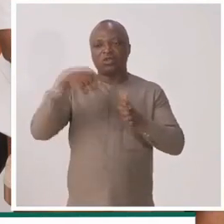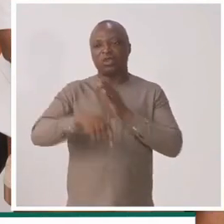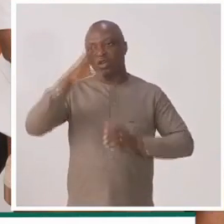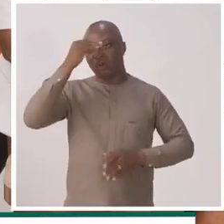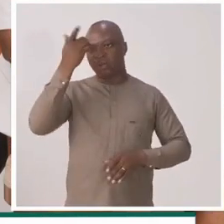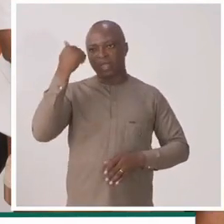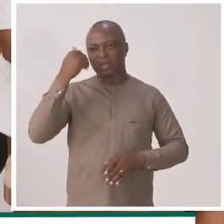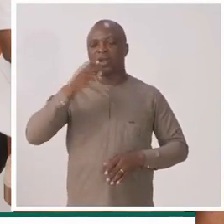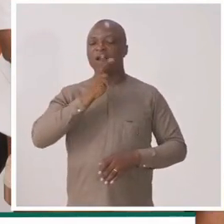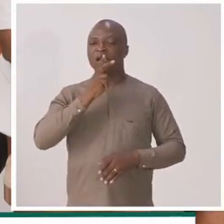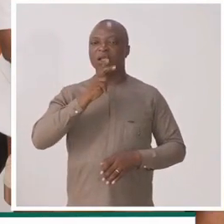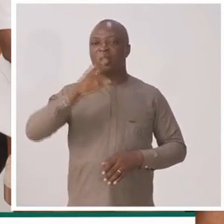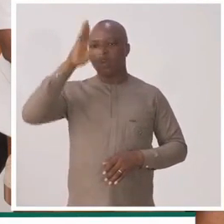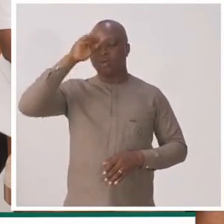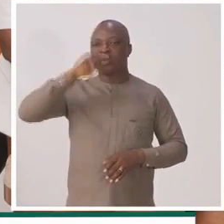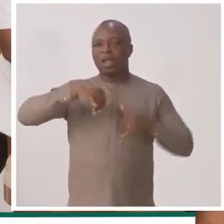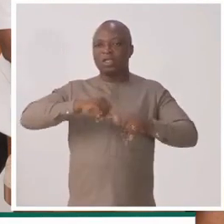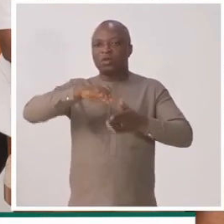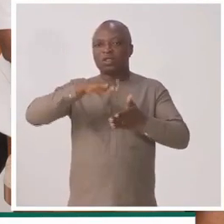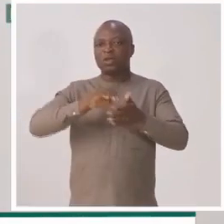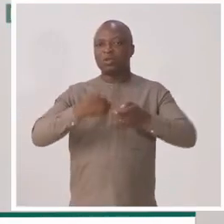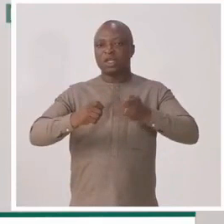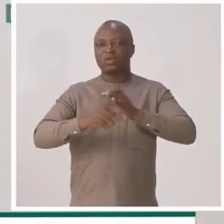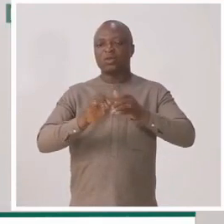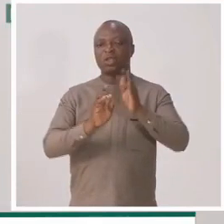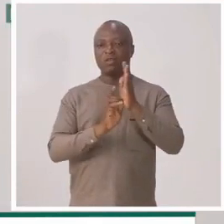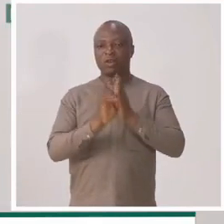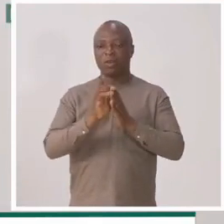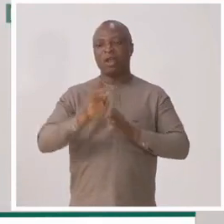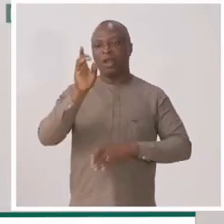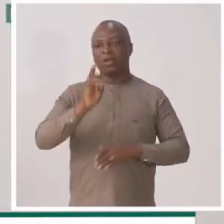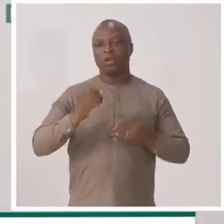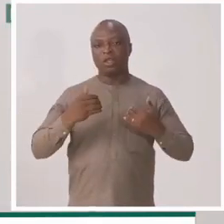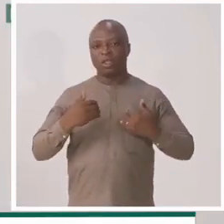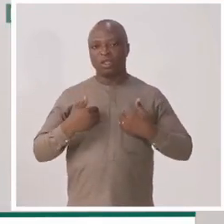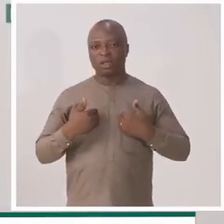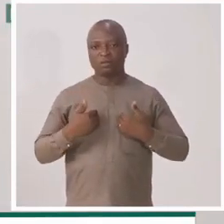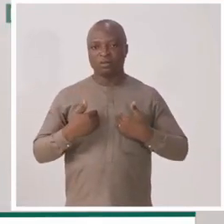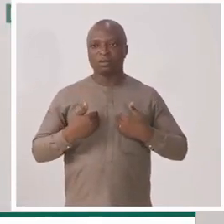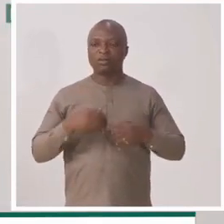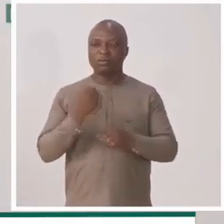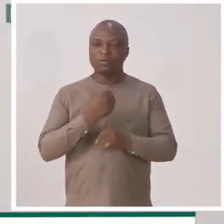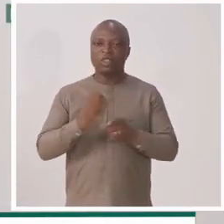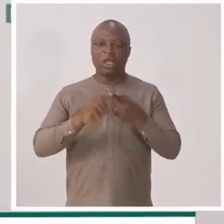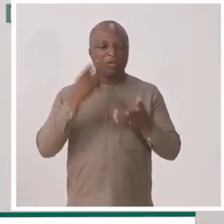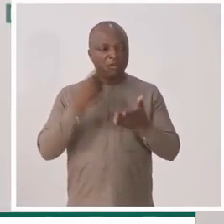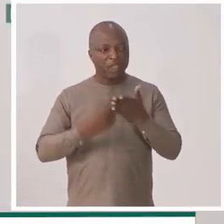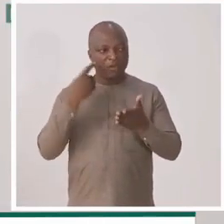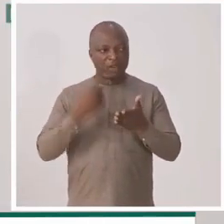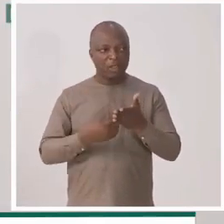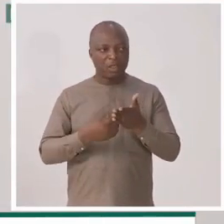par tuer l'homme, parce qu'en réalité, l'homme doit rester au centre de toute action de développement. Et donc, il y a matière à